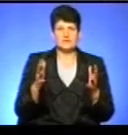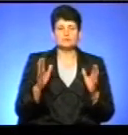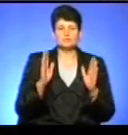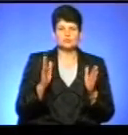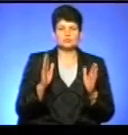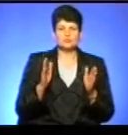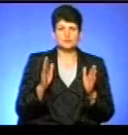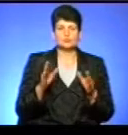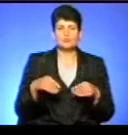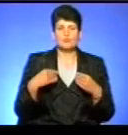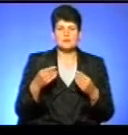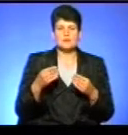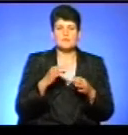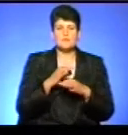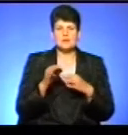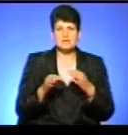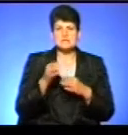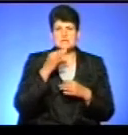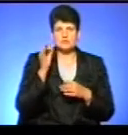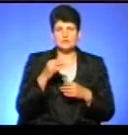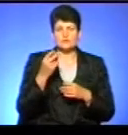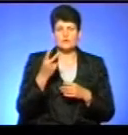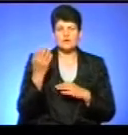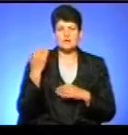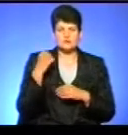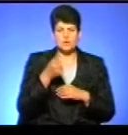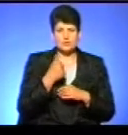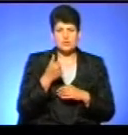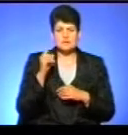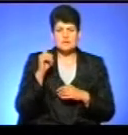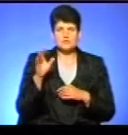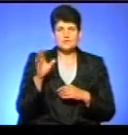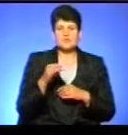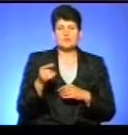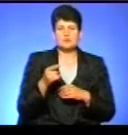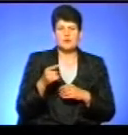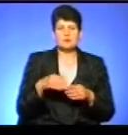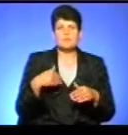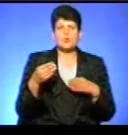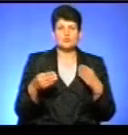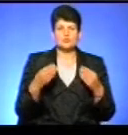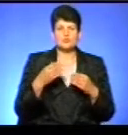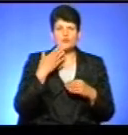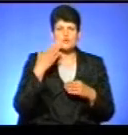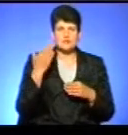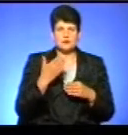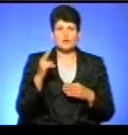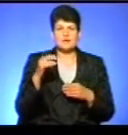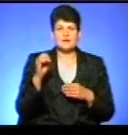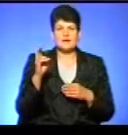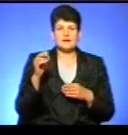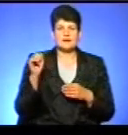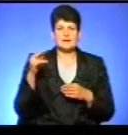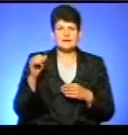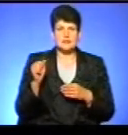будуть скоро подані проєкти. За досвідом попередніх двох років, знаємо, що всі тернополяни переважно подають в останню декаду місяця.